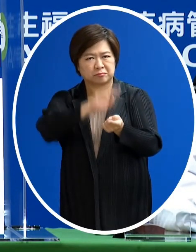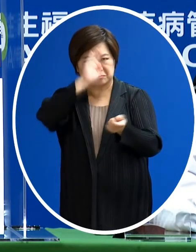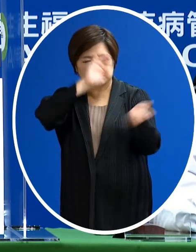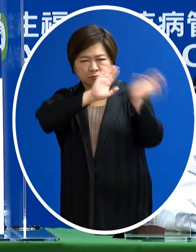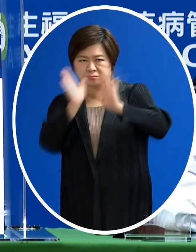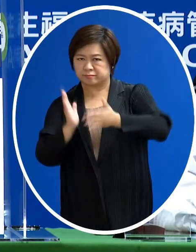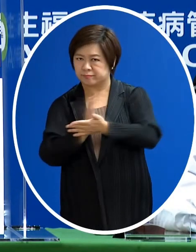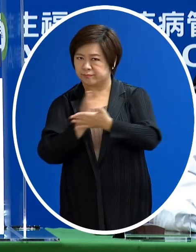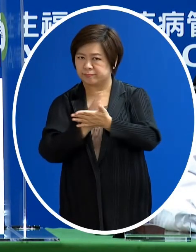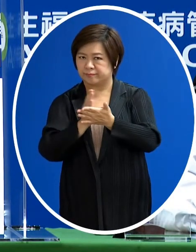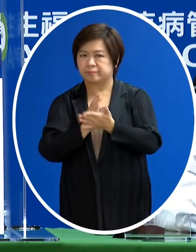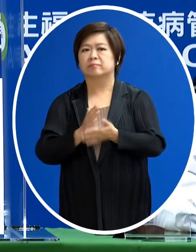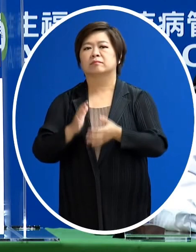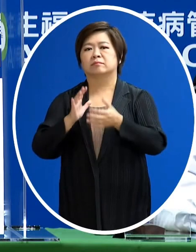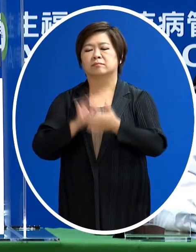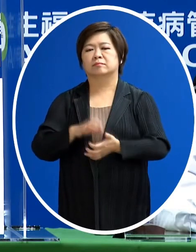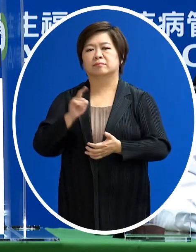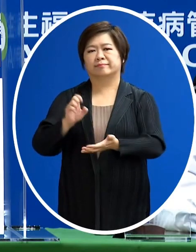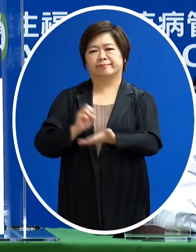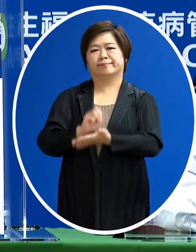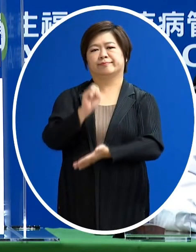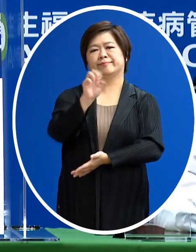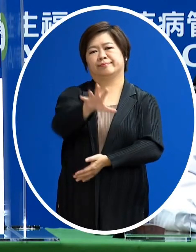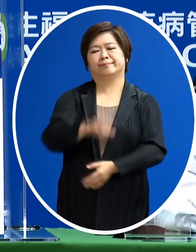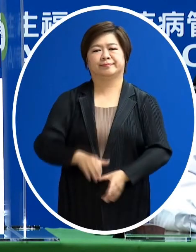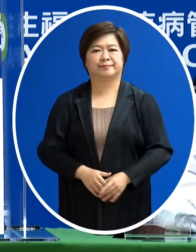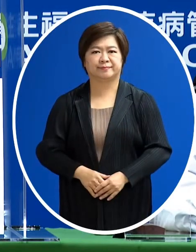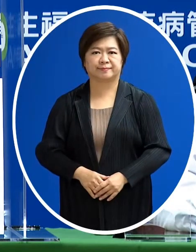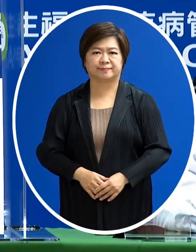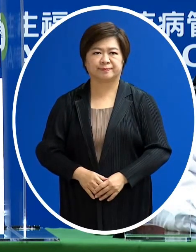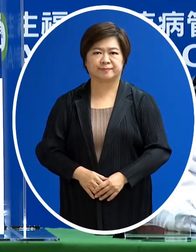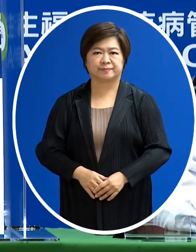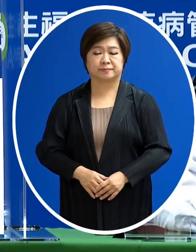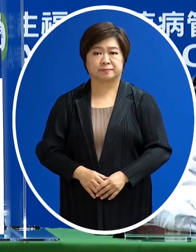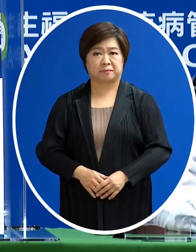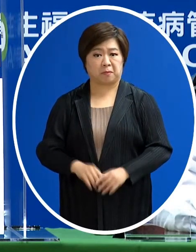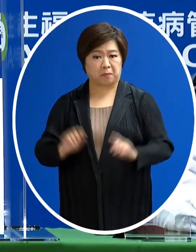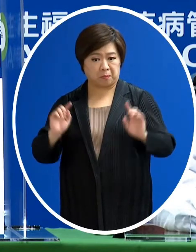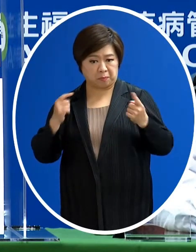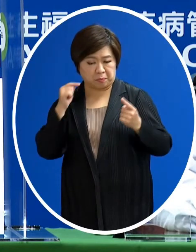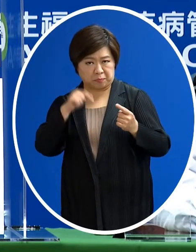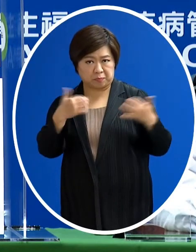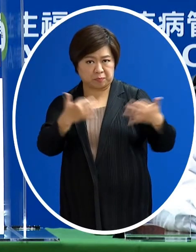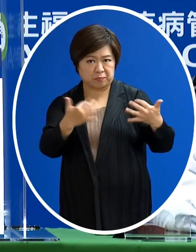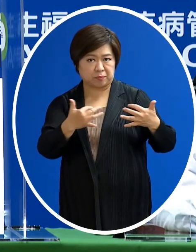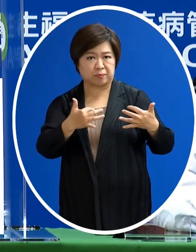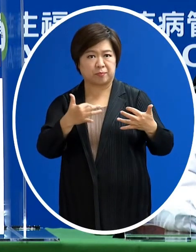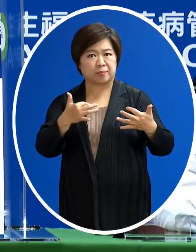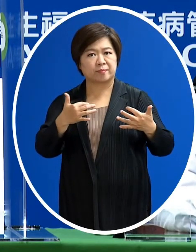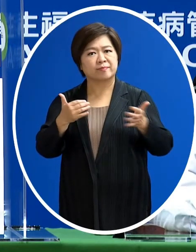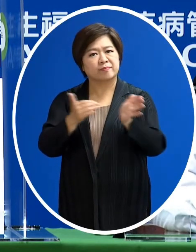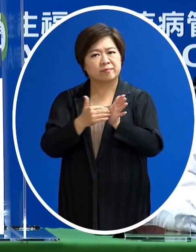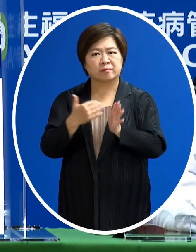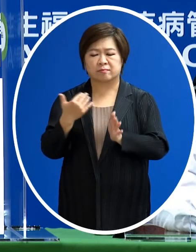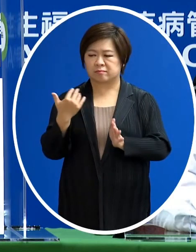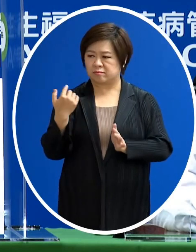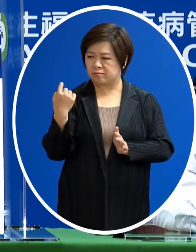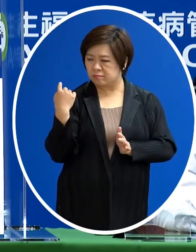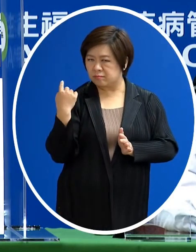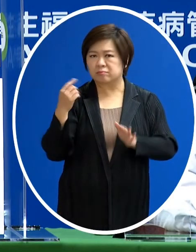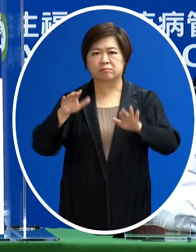的一個情況 那我也做了這樣的一個報告那也剛好問到這個問題 我們大概到今天 昨天